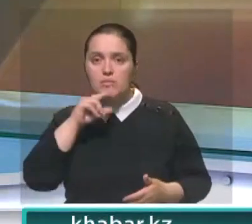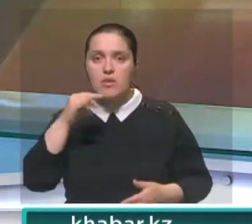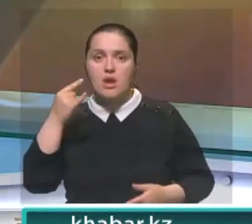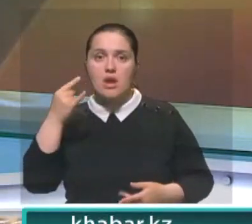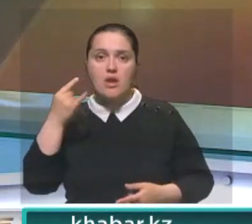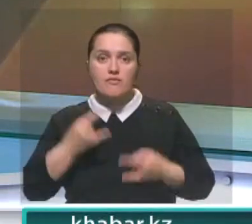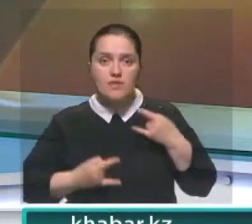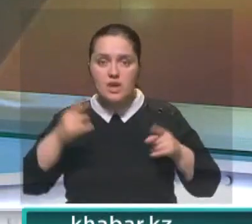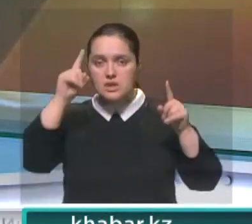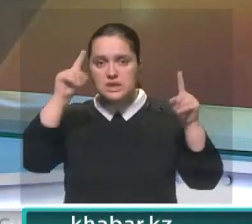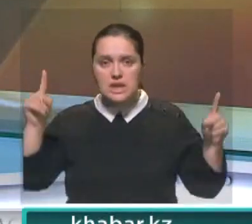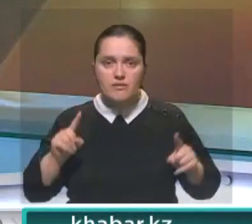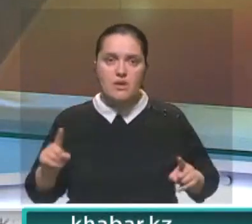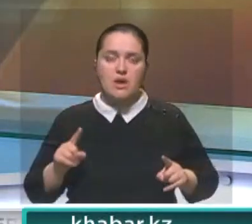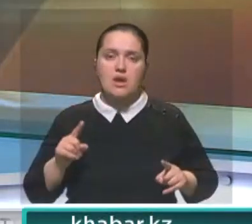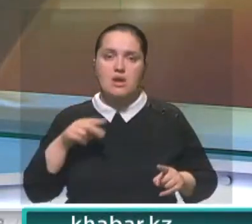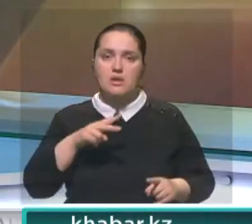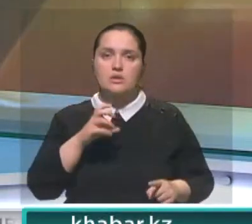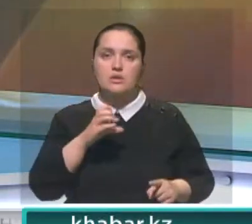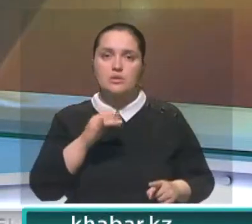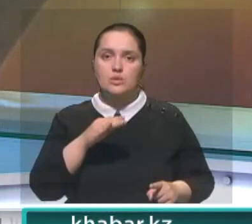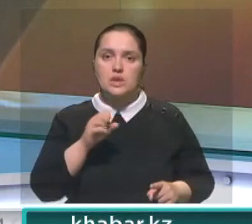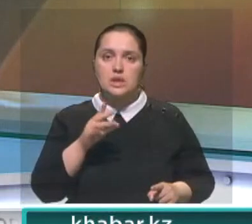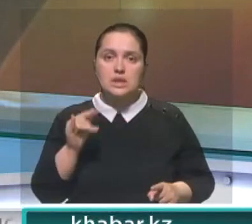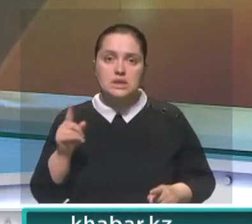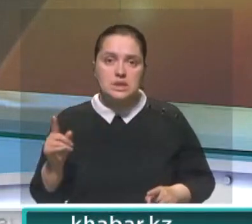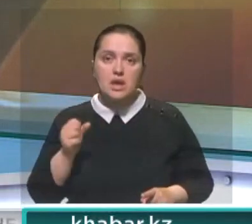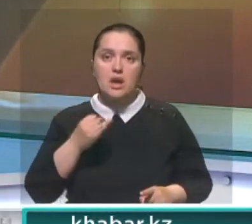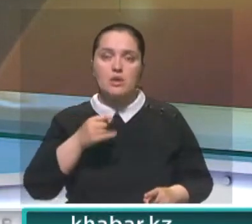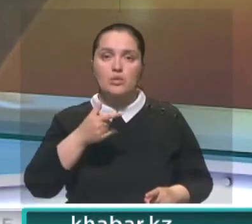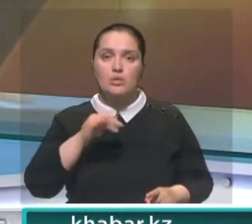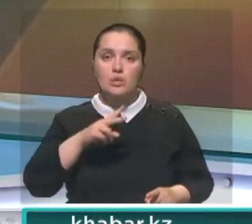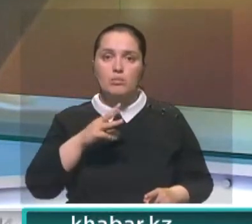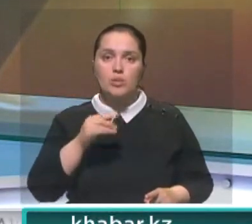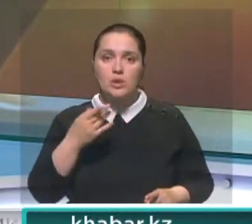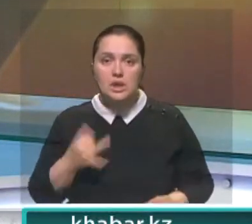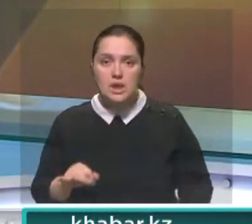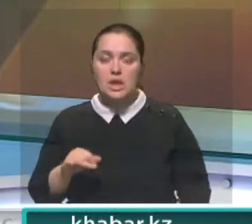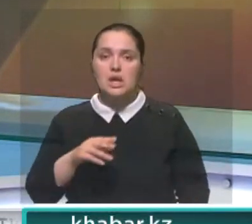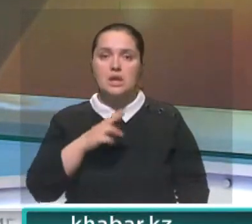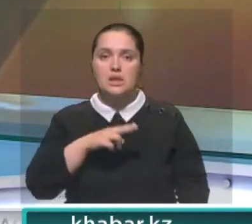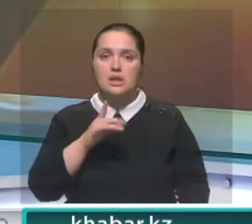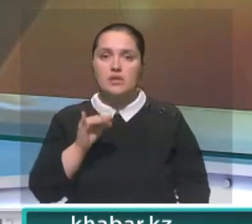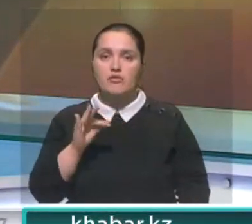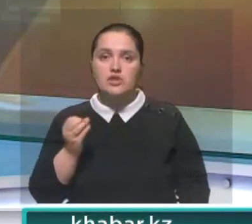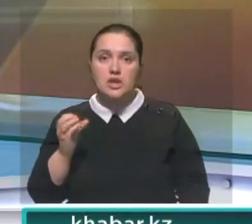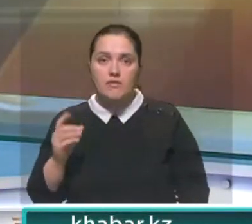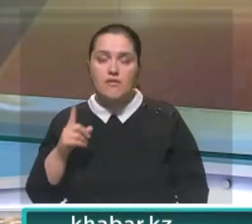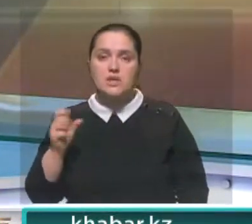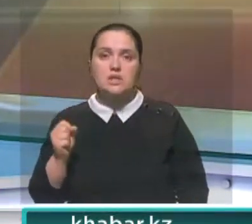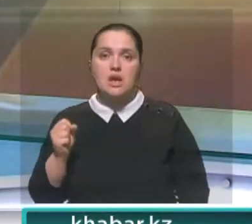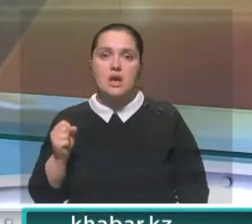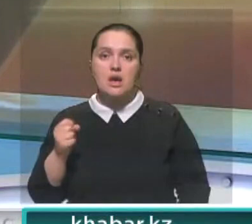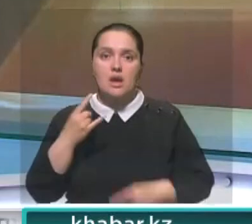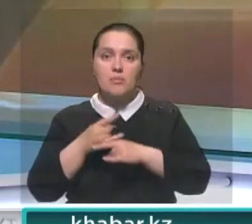эфире телевизионные звезды Ляйля Султан Казай, Гульмукей, Дархан Абдуахид и Денис Кривошеев. За кадром телемарафона